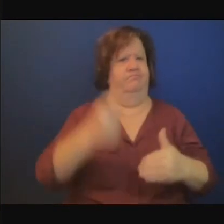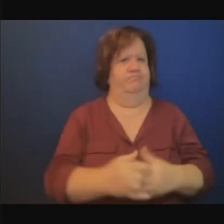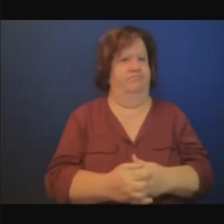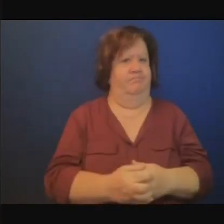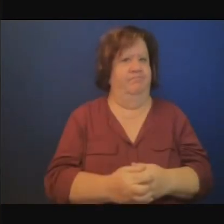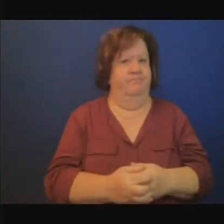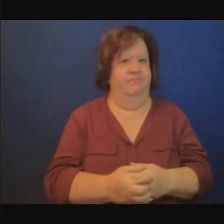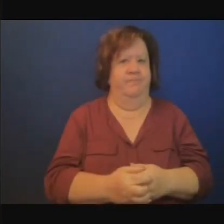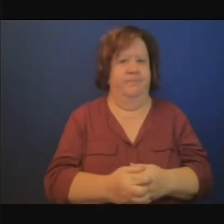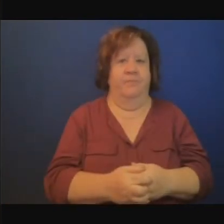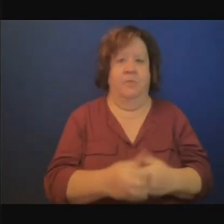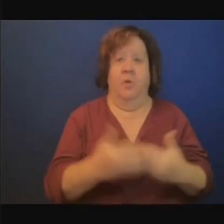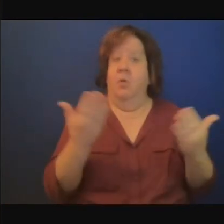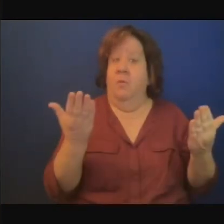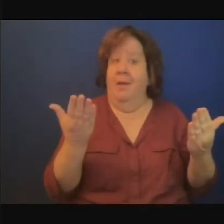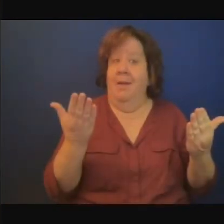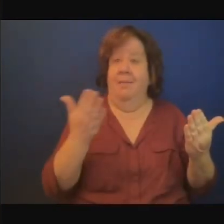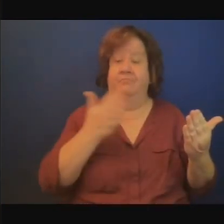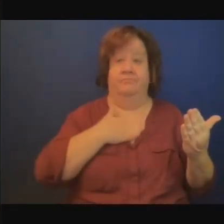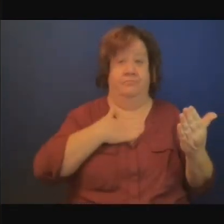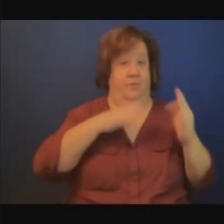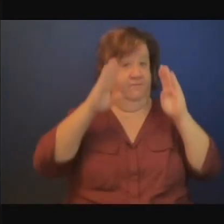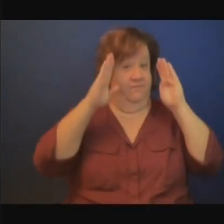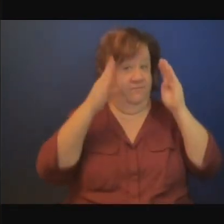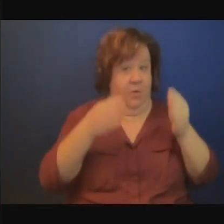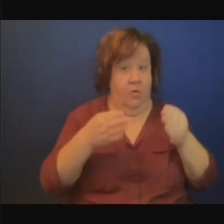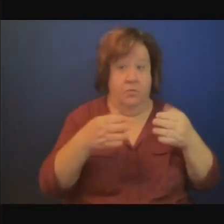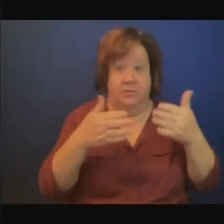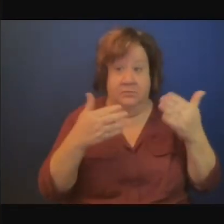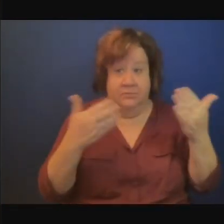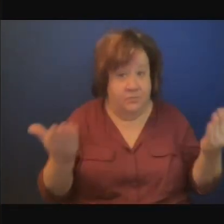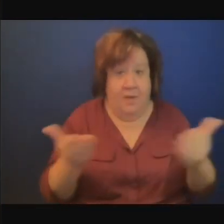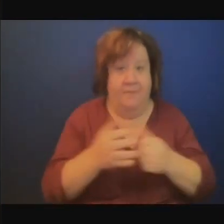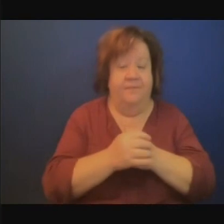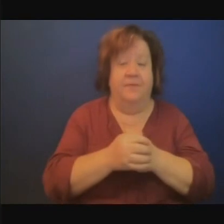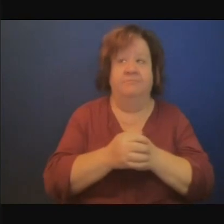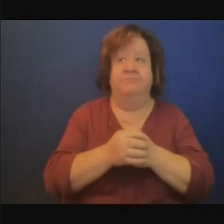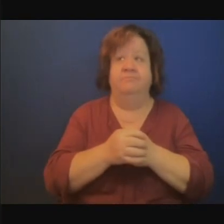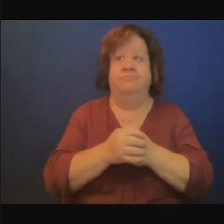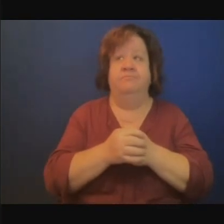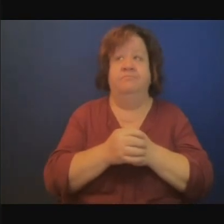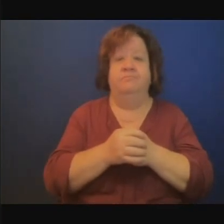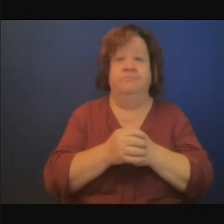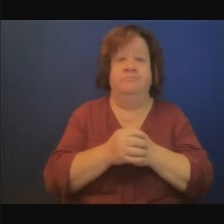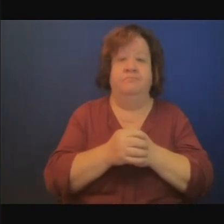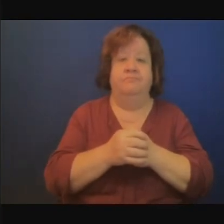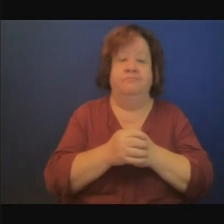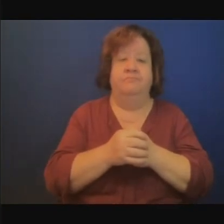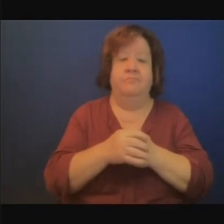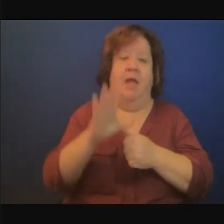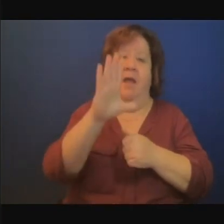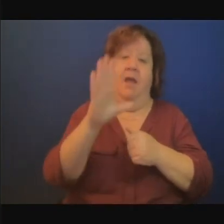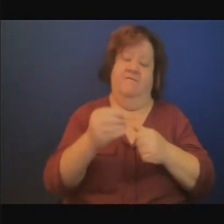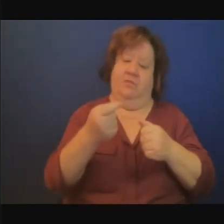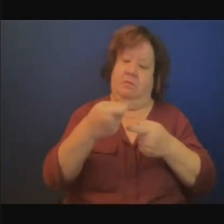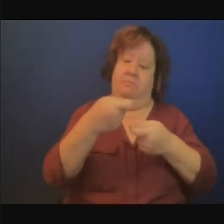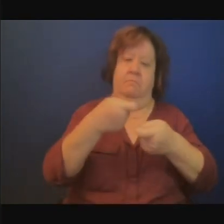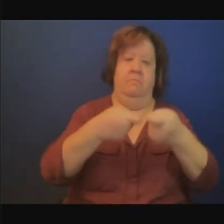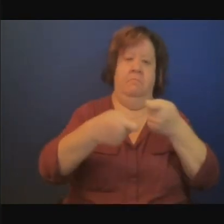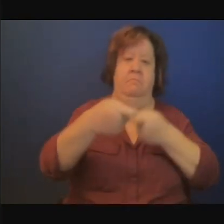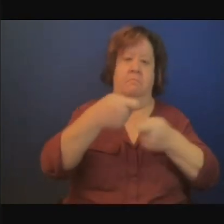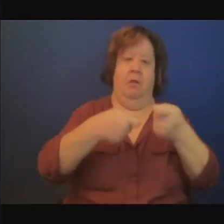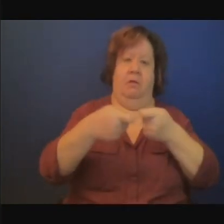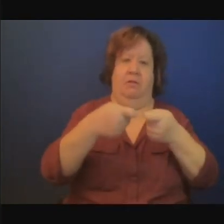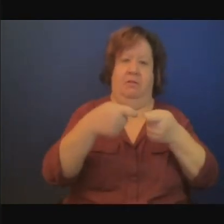l'initiative sur un seul marché unique pour l'électricité où les pays pourraient